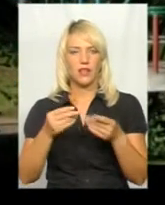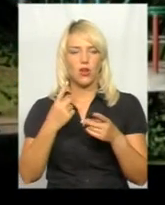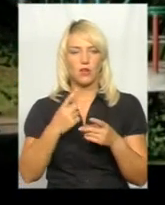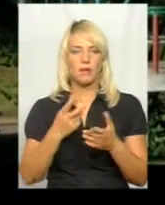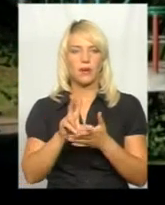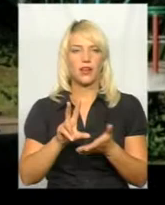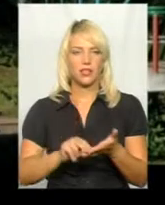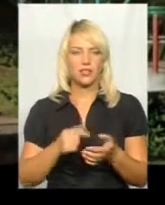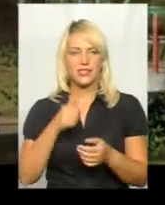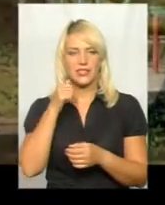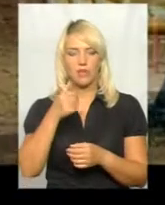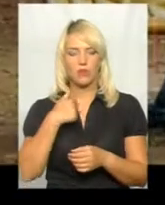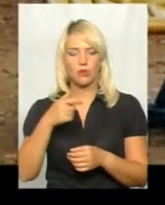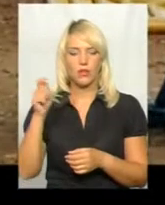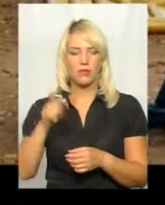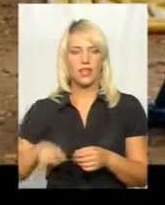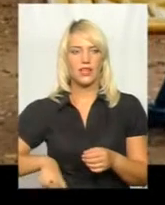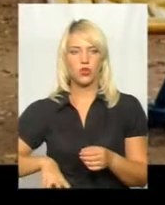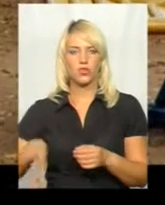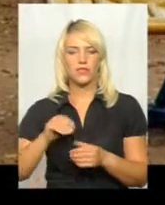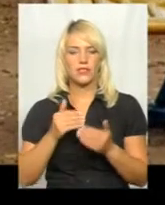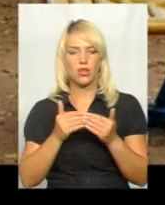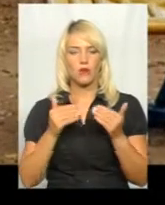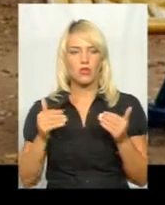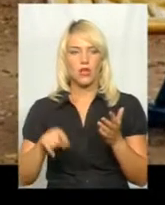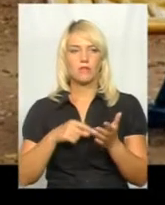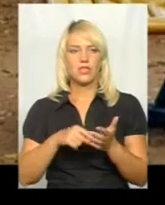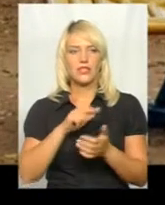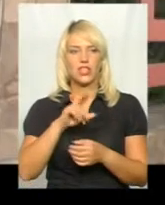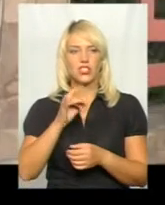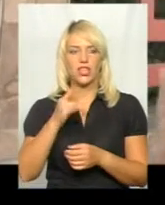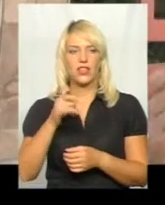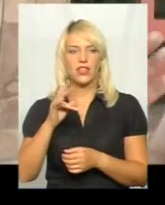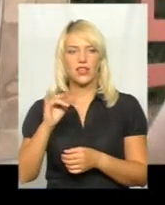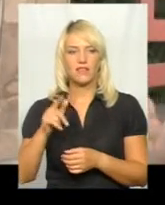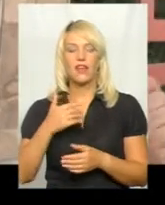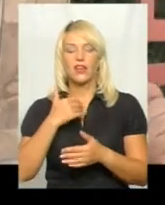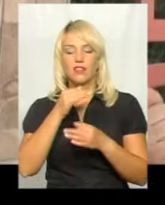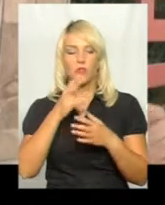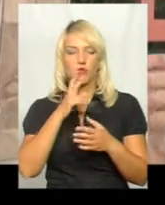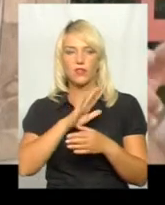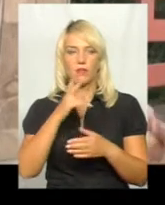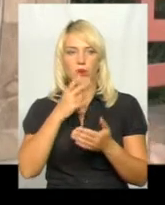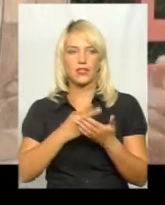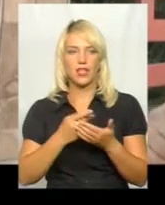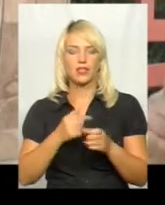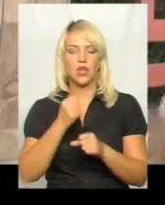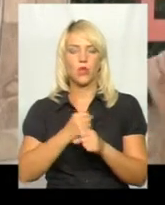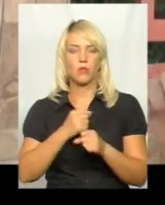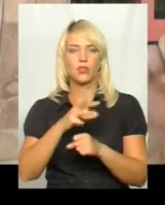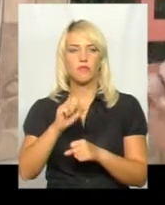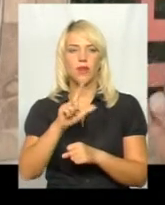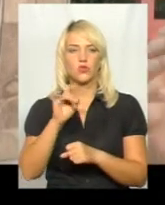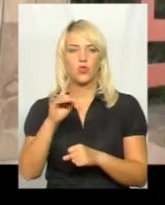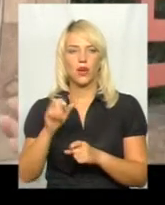завтра, до речі, приїжджають до мене директора всіх музеїв з міста Чернігів, і обов'язково я не можу їм не показати роботи Мазура, хоча б ті, які знаходяться.